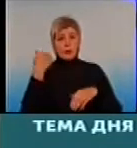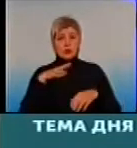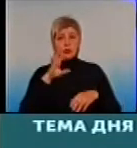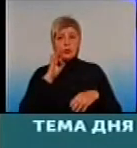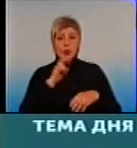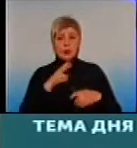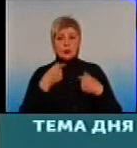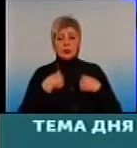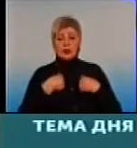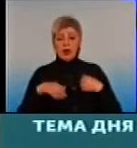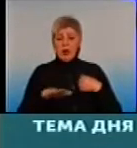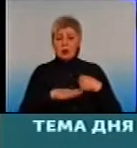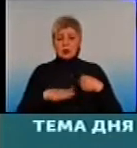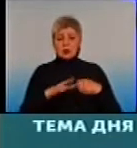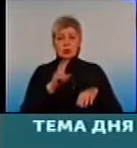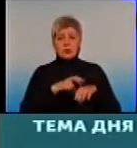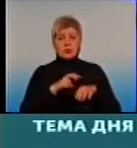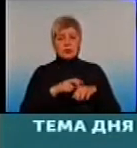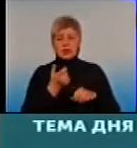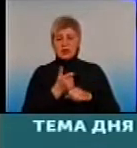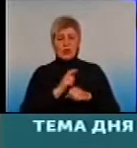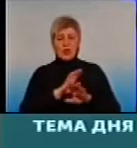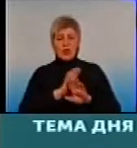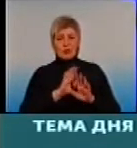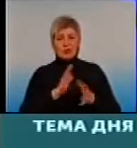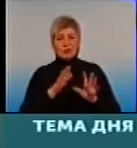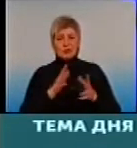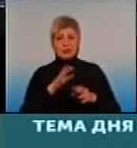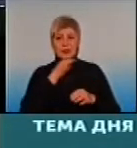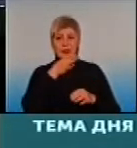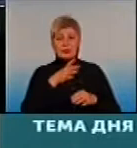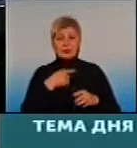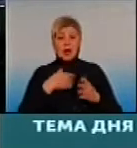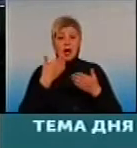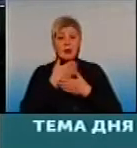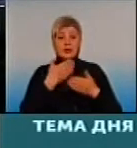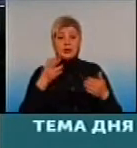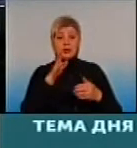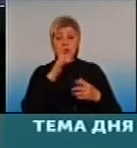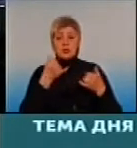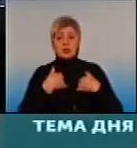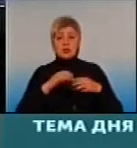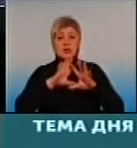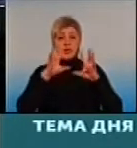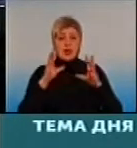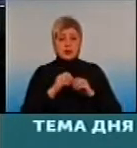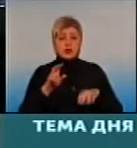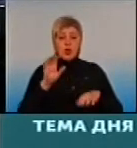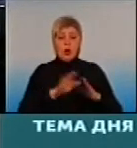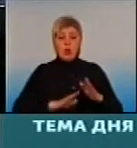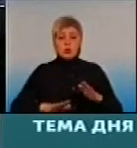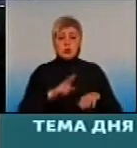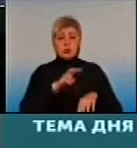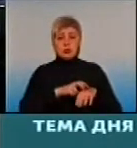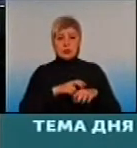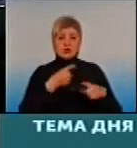мені не дуже нравився. А в останнє час на нашому участку вообще не було участкових, і різні врачи